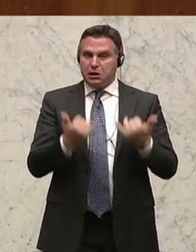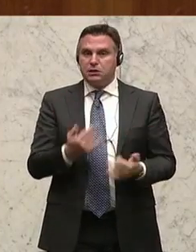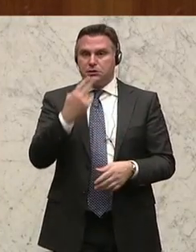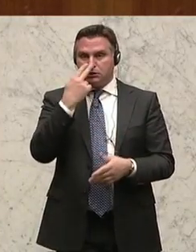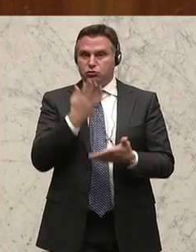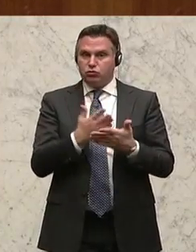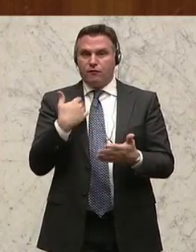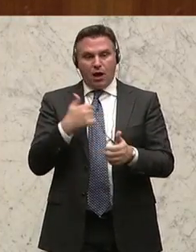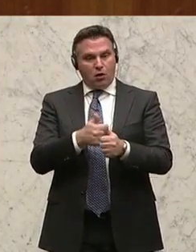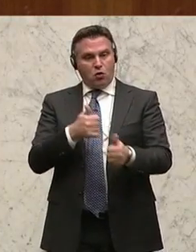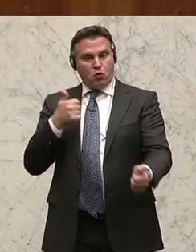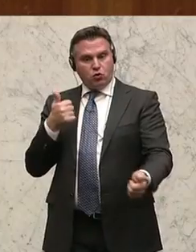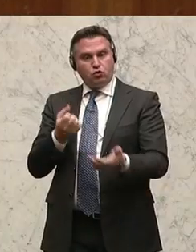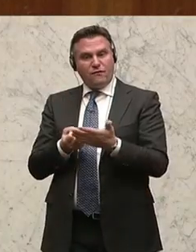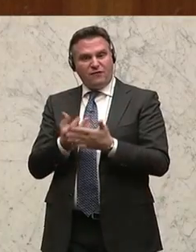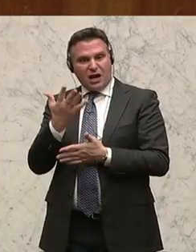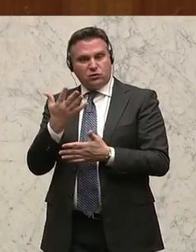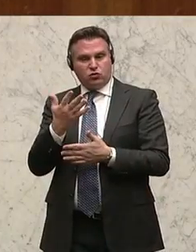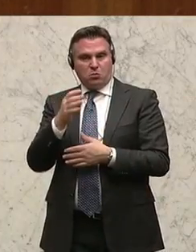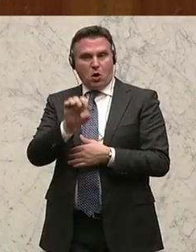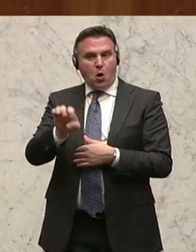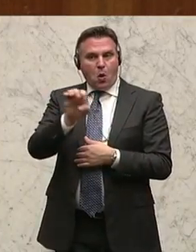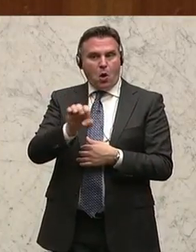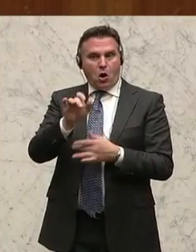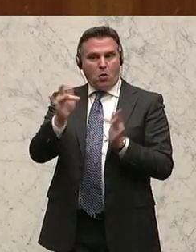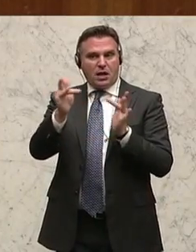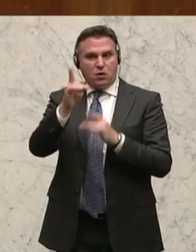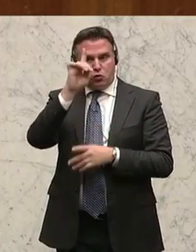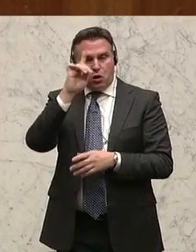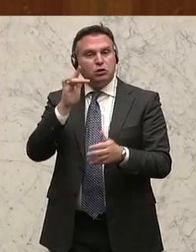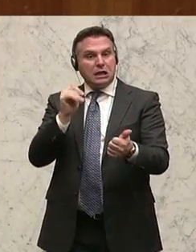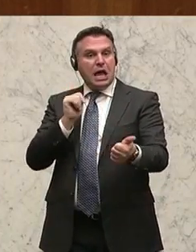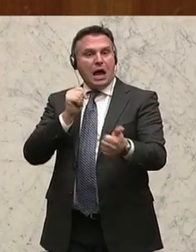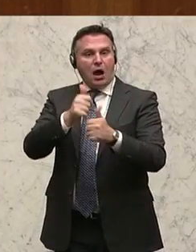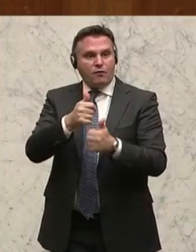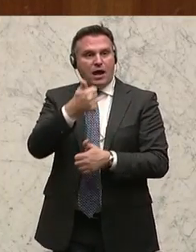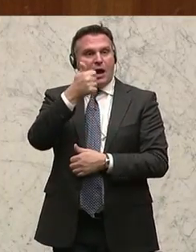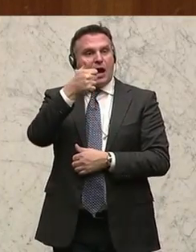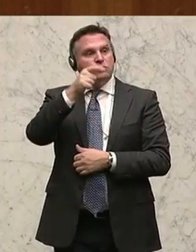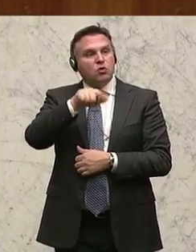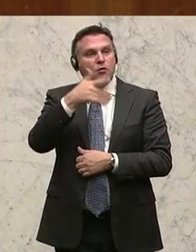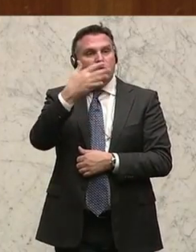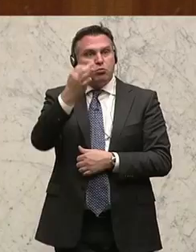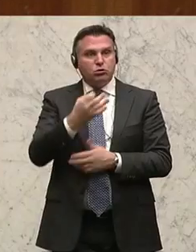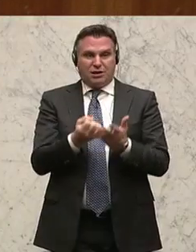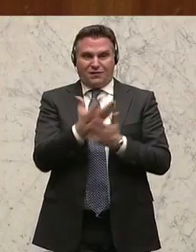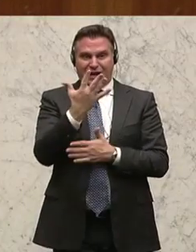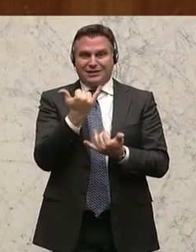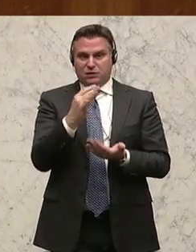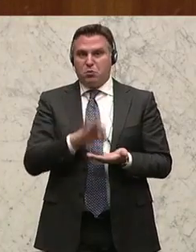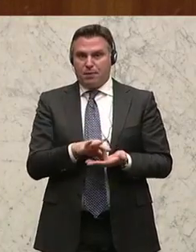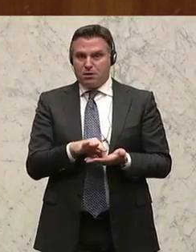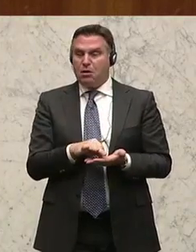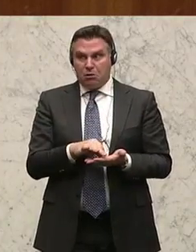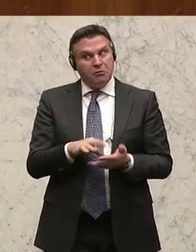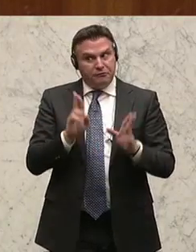Wachstumsrückstand gegenüber dem Euroraum und Deutschland wieder aufholen. Wir haben jetzt ein Wachstum von über 1,5 Prozent. Und das ist